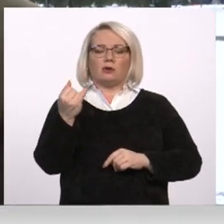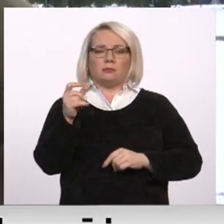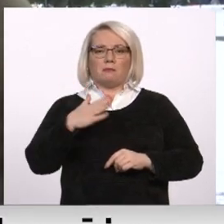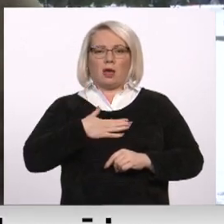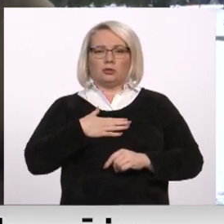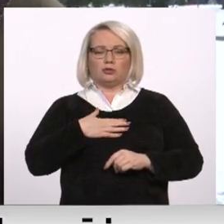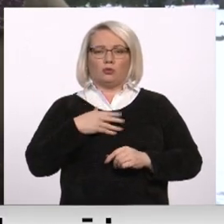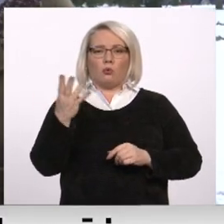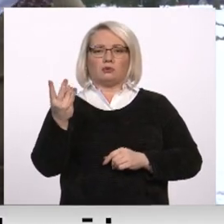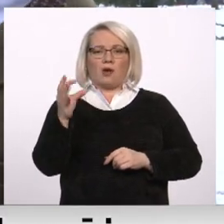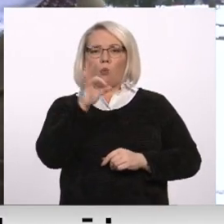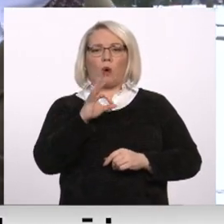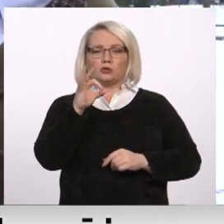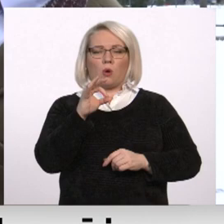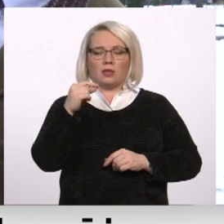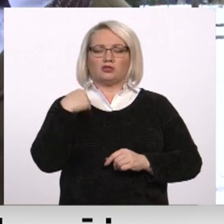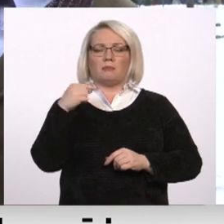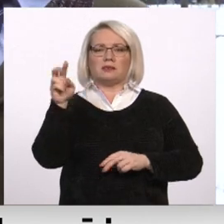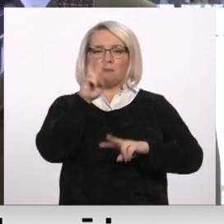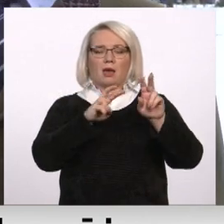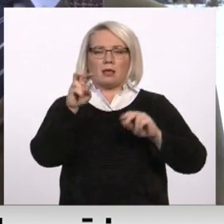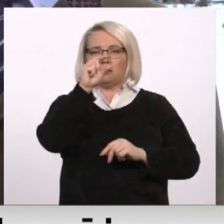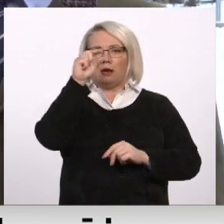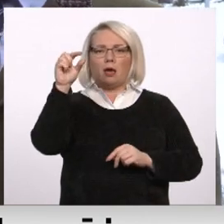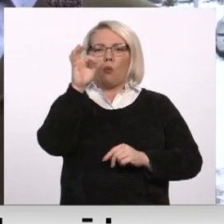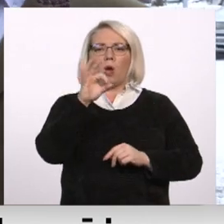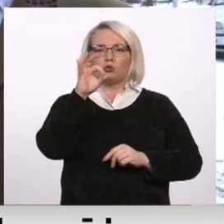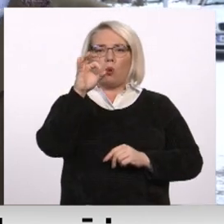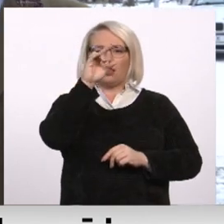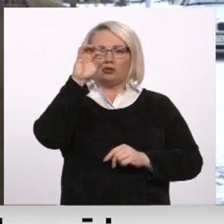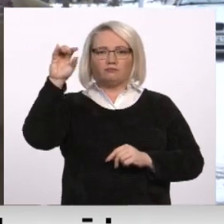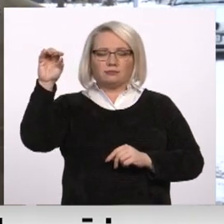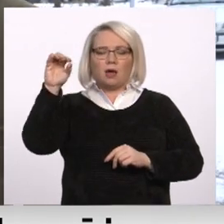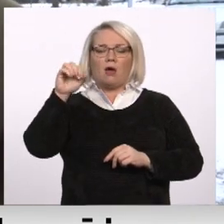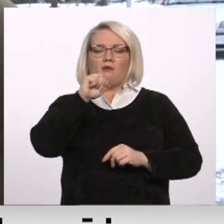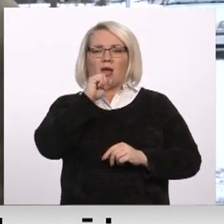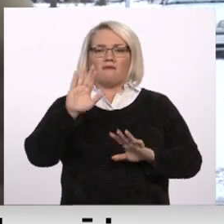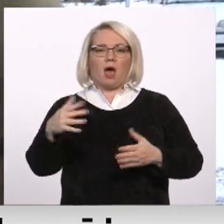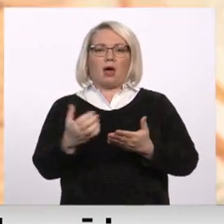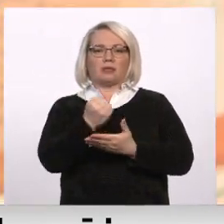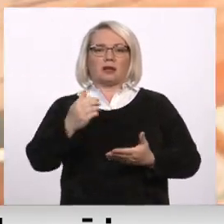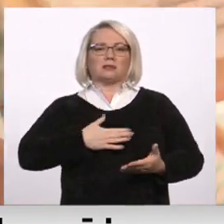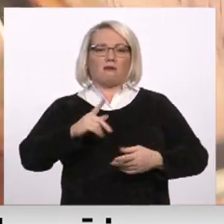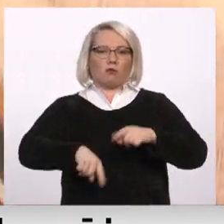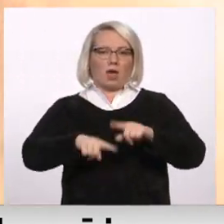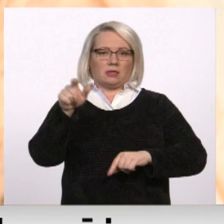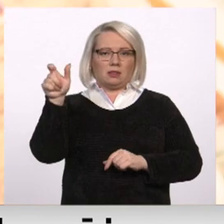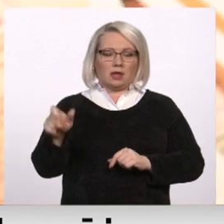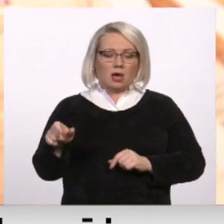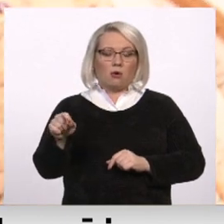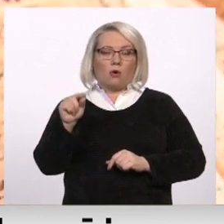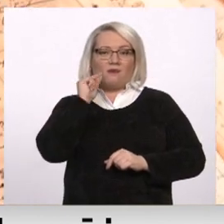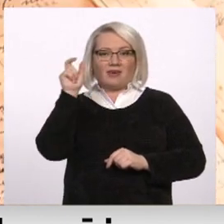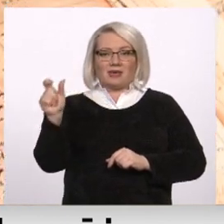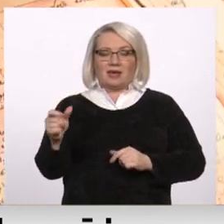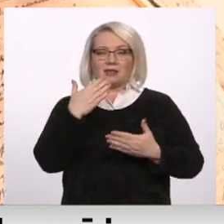uzvārds ir ozoliņš, mēs meklātājai ievadam ozoliņu un tad mēs varam iespējams atrast savu kādu radinieku. Uģis strēda,